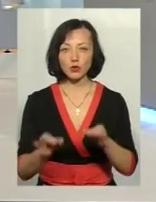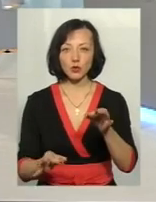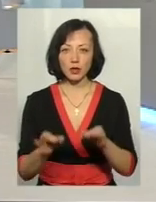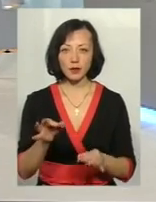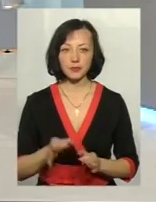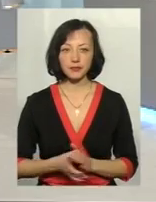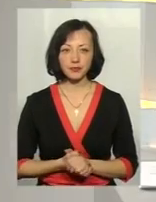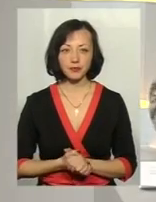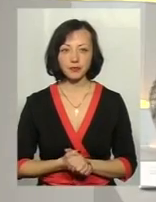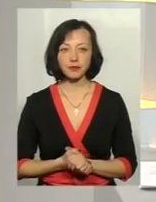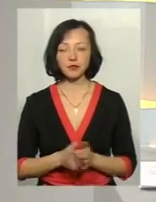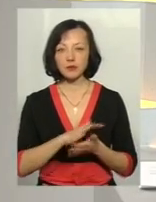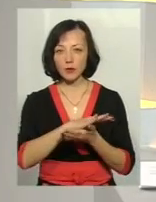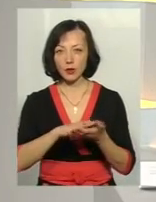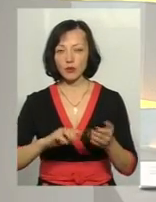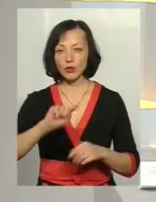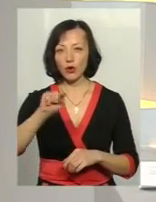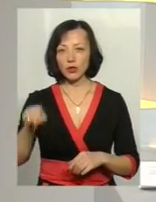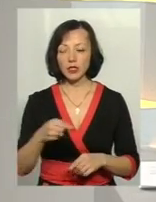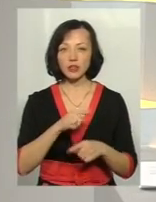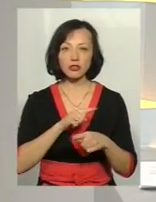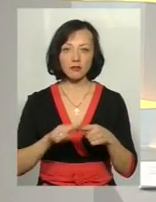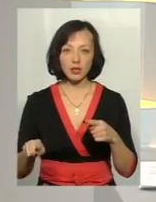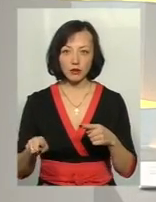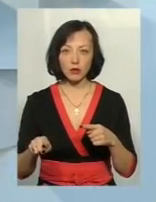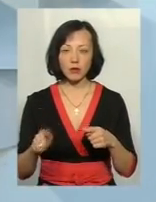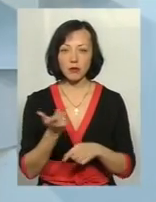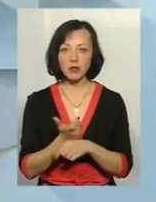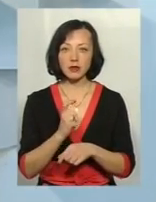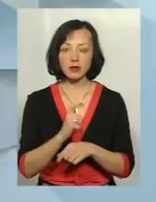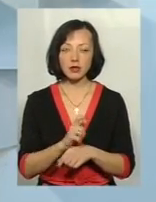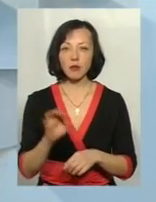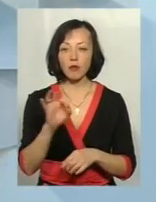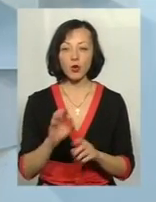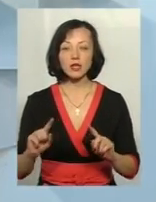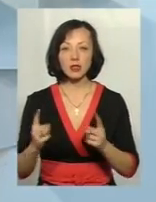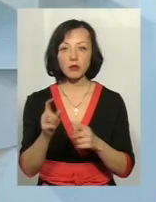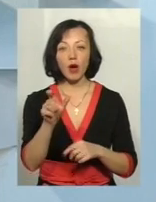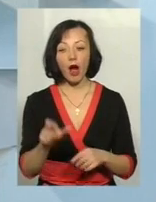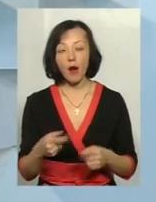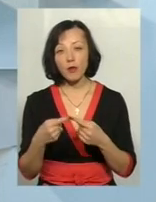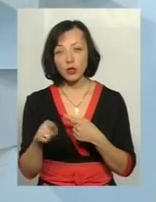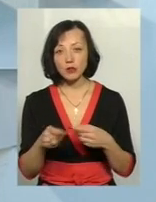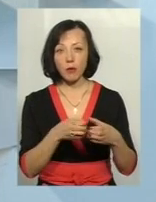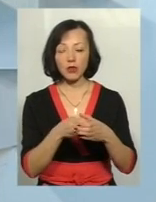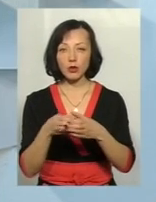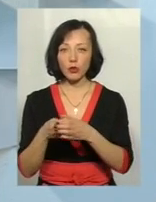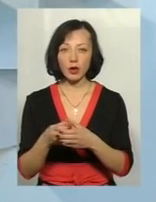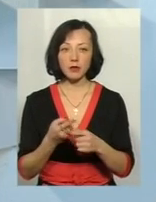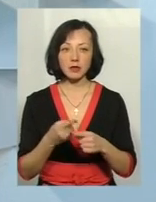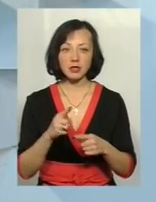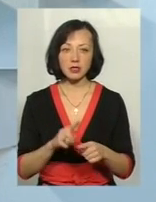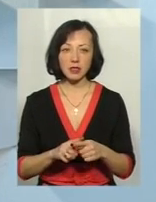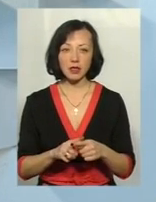безпосередньо. Тобто продовж години, максимально швидко, максимально надрежно. затриманої особи. А по іншим категоріям громадян, це